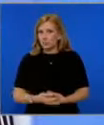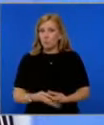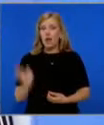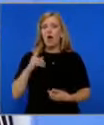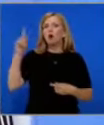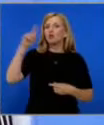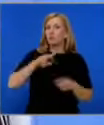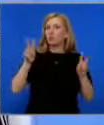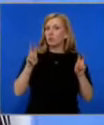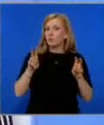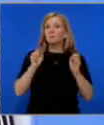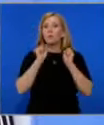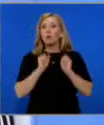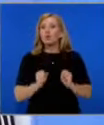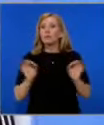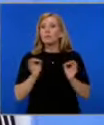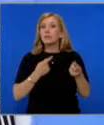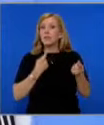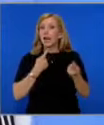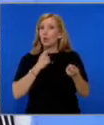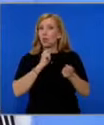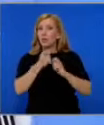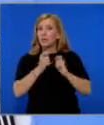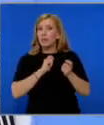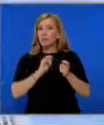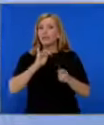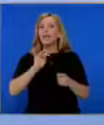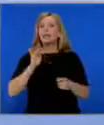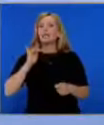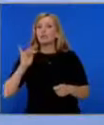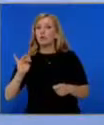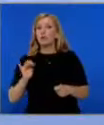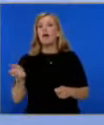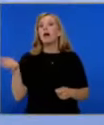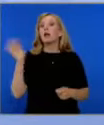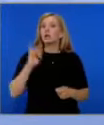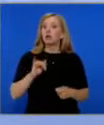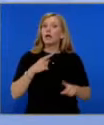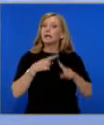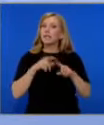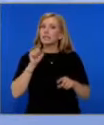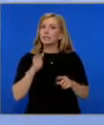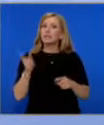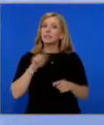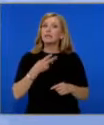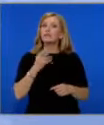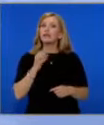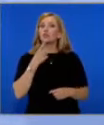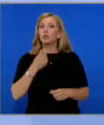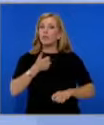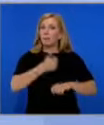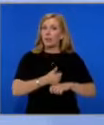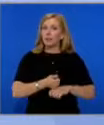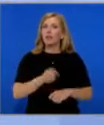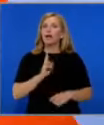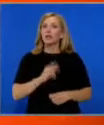В още от да ни очаквайте специално интервю с българския еврокомисар Ильяна Иванова. И още Хасан Азиз след 20 години кмет